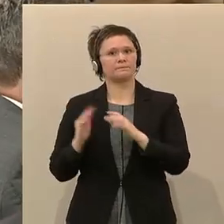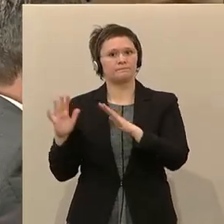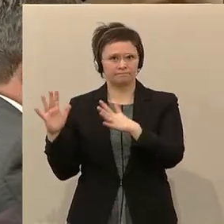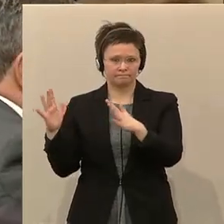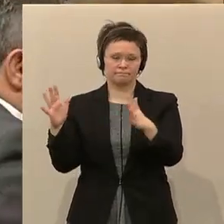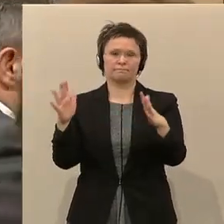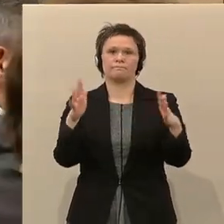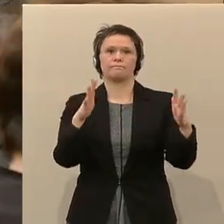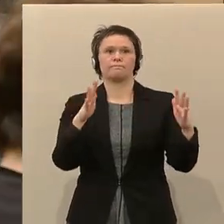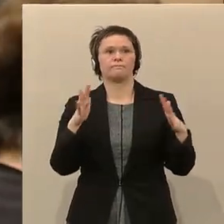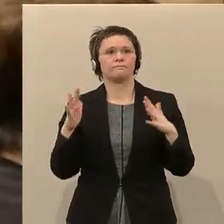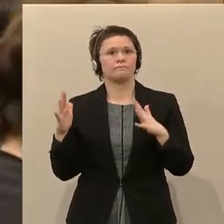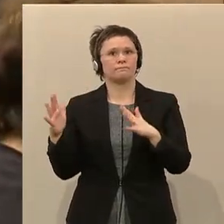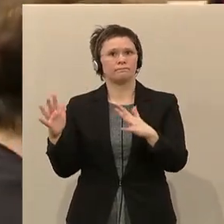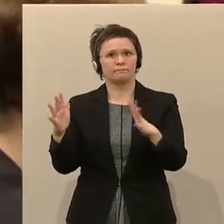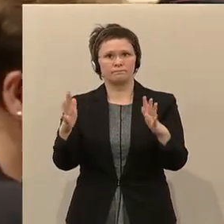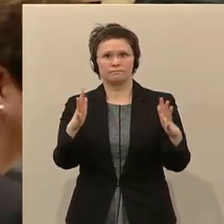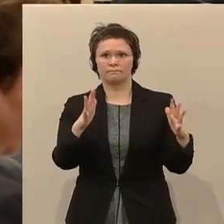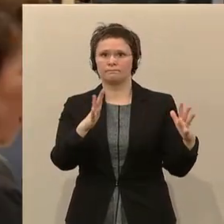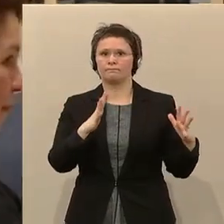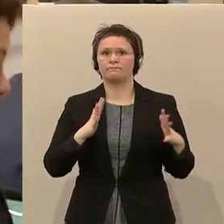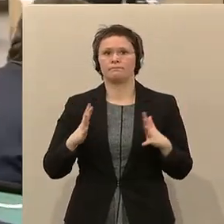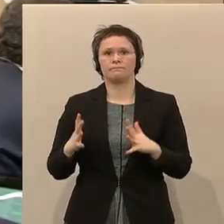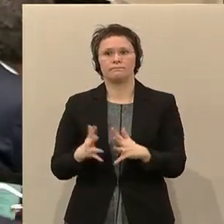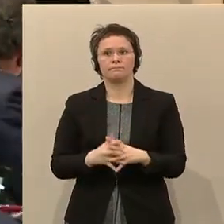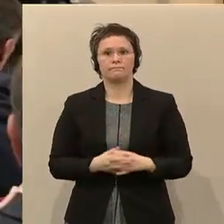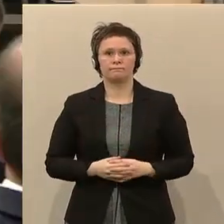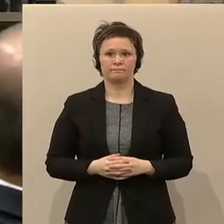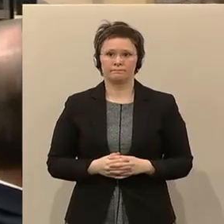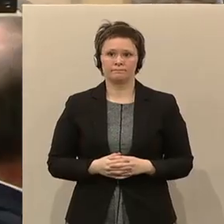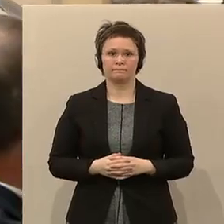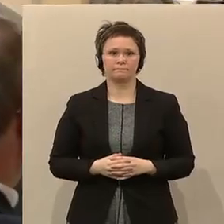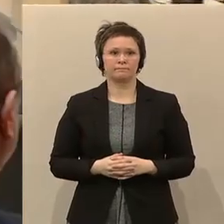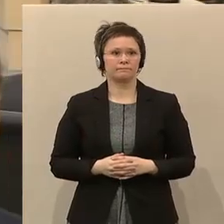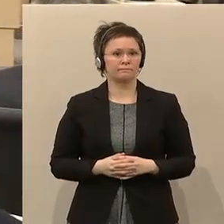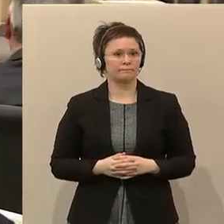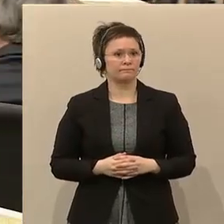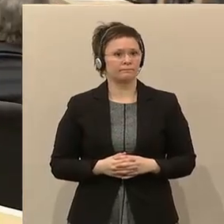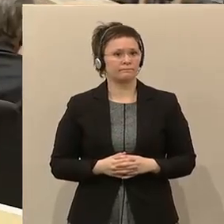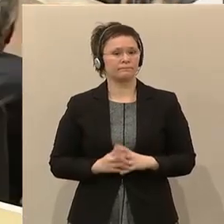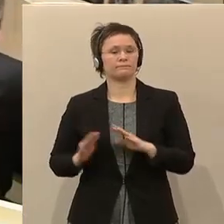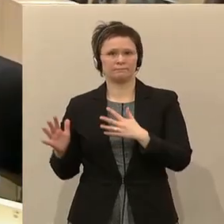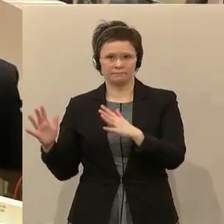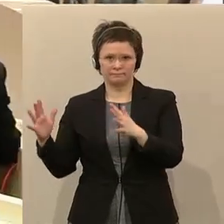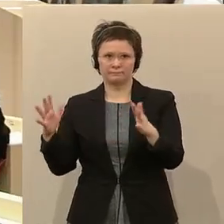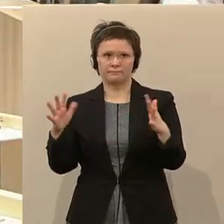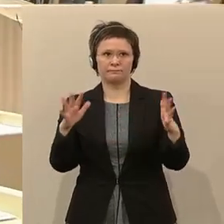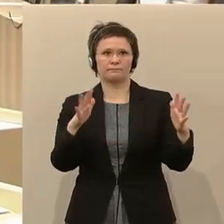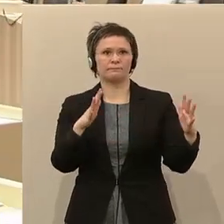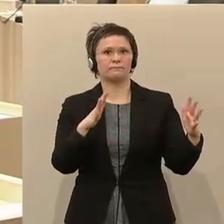Sozialministerin Hartinger-Klein nennt die Aktion 20.000 eine verstaatlichte